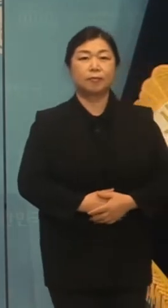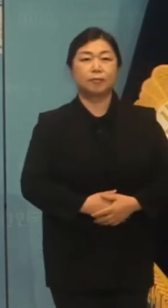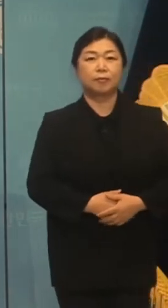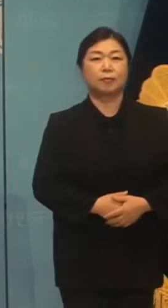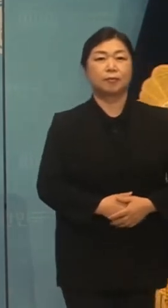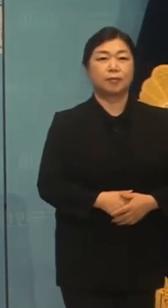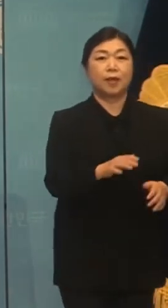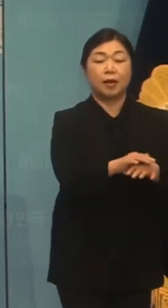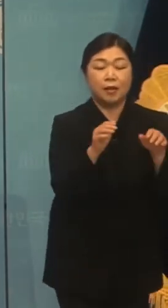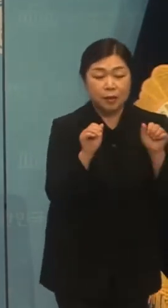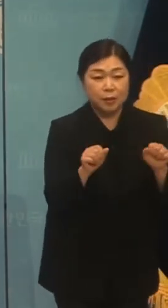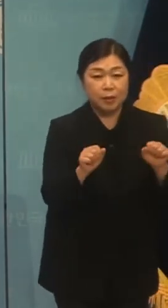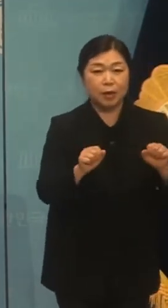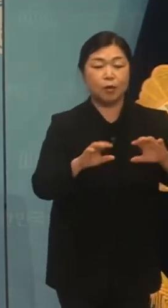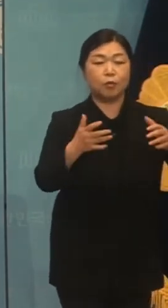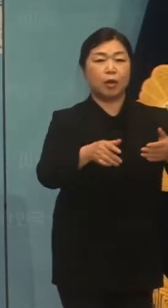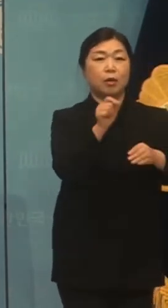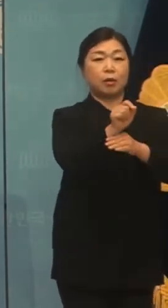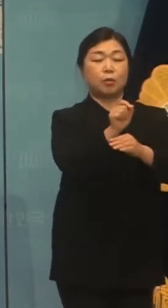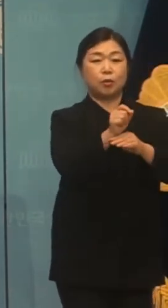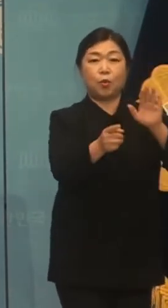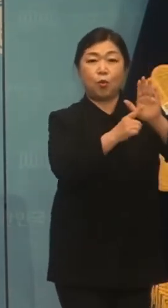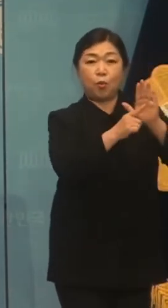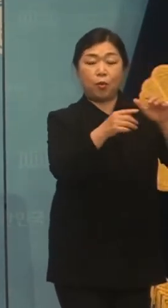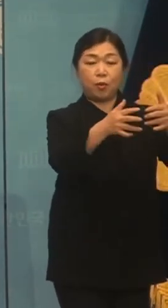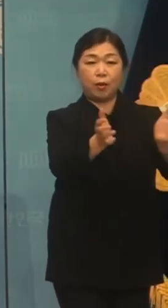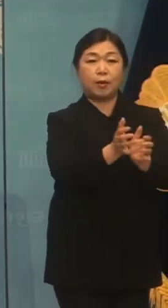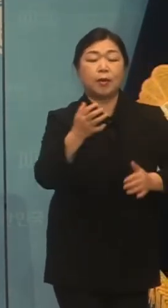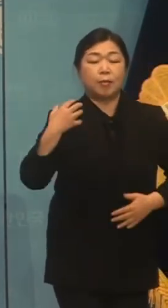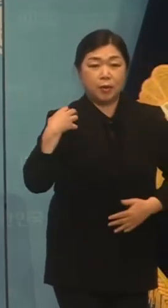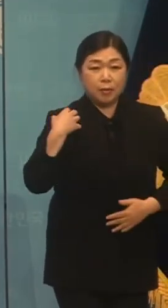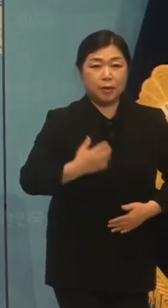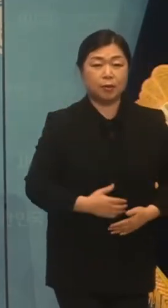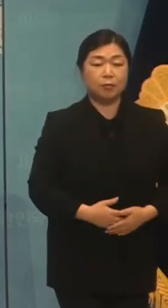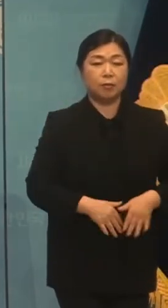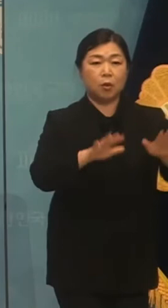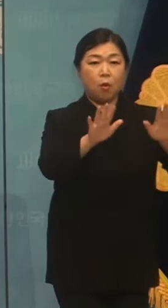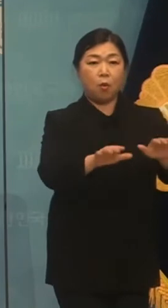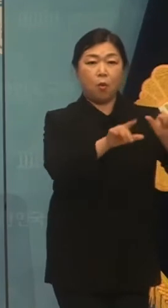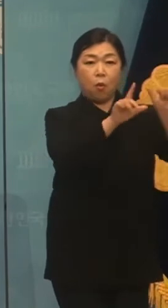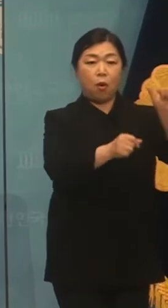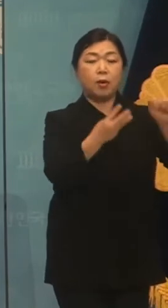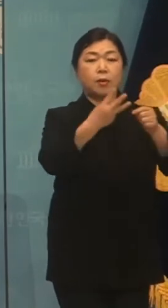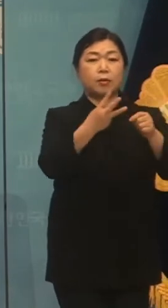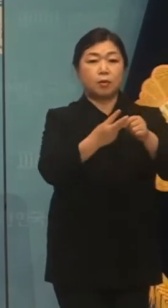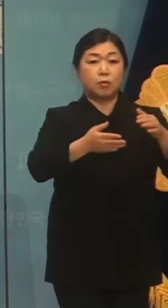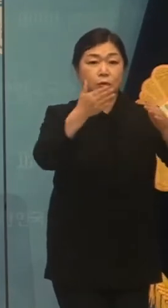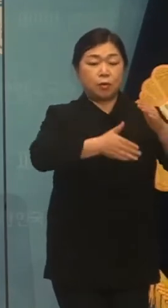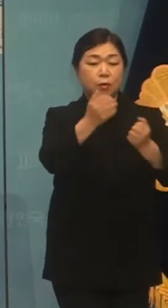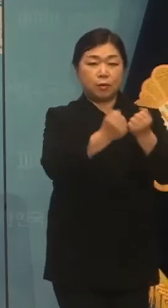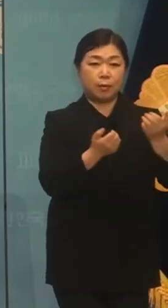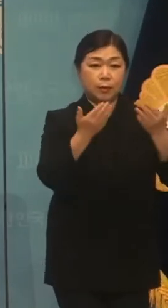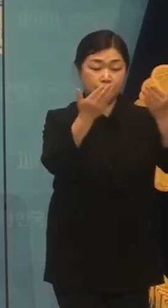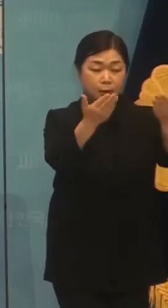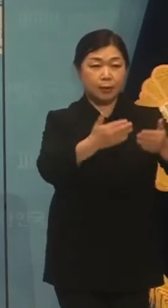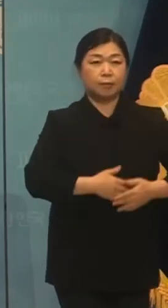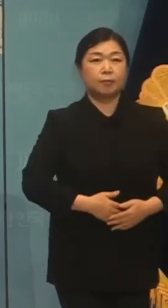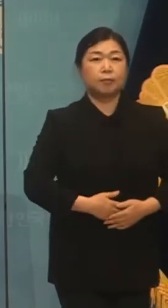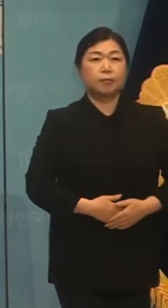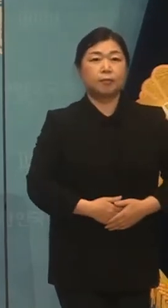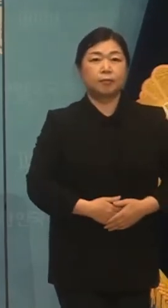안녕하세요. 국회 사무처 공고기획관입니다. 5월 셋째 주 국회 정례 후지핑 시작하겠습니다.